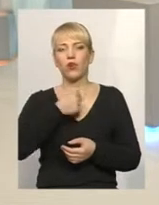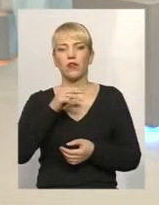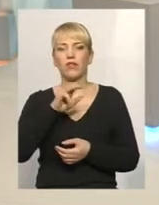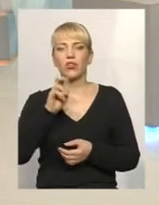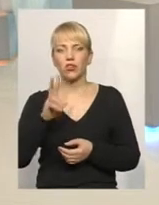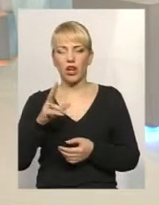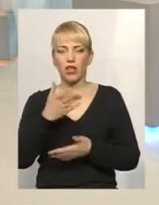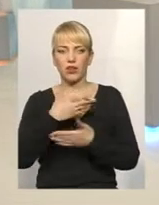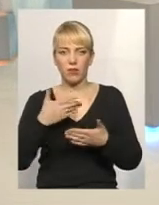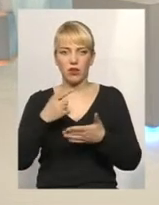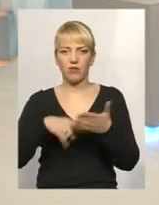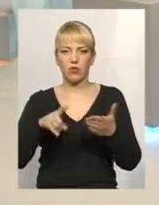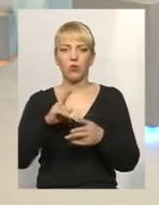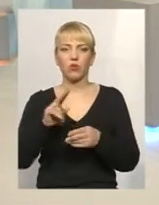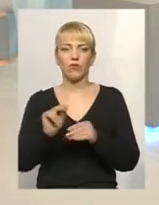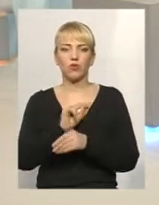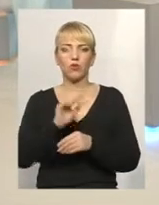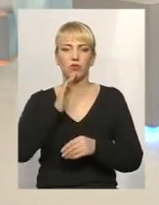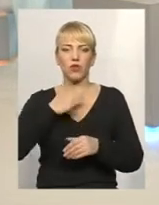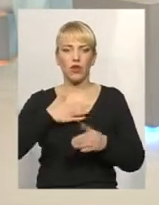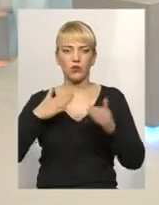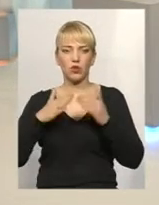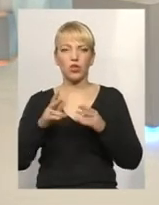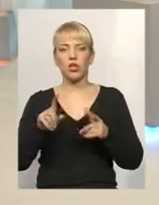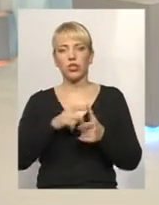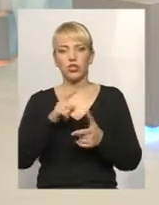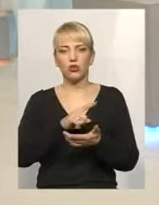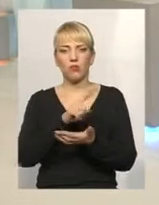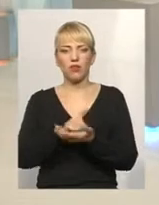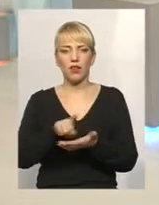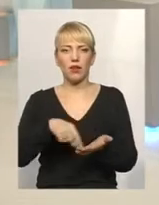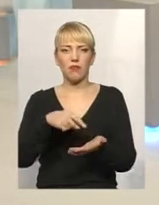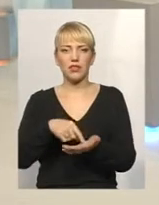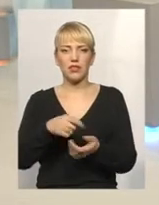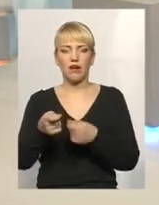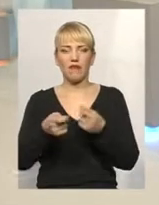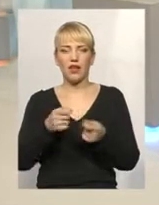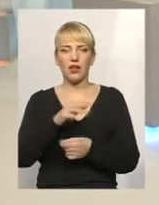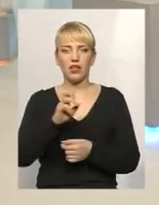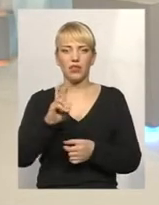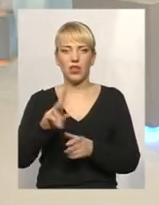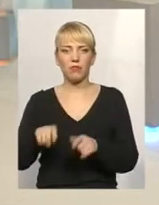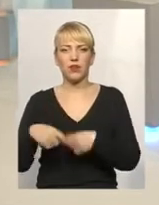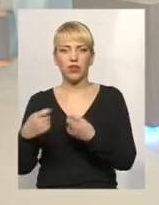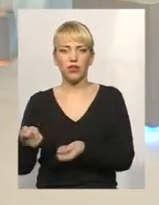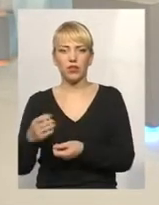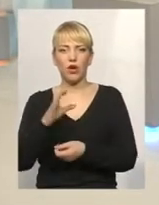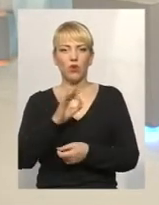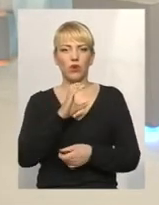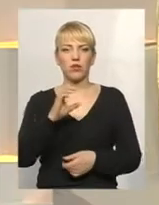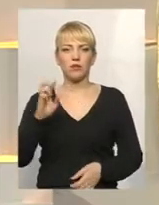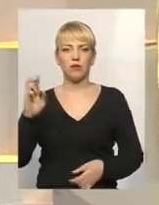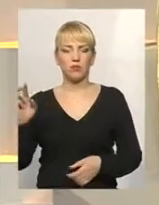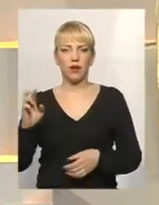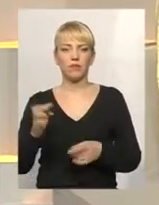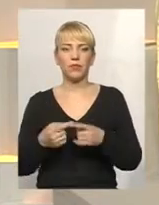наш будинок. Чи зобов'язаний ЖЕК, чи зобов'язана міська влада, передаючи об'єднанню співвласників багатоквартирних